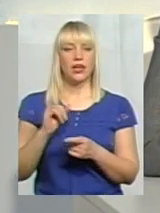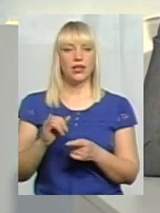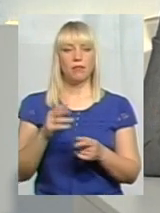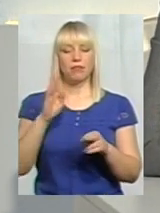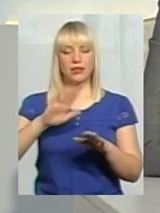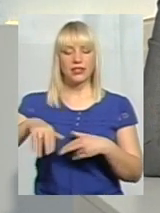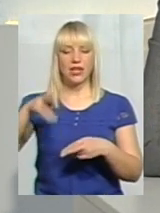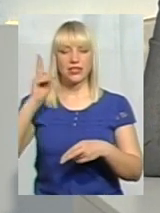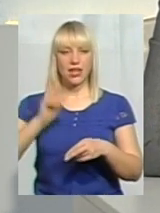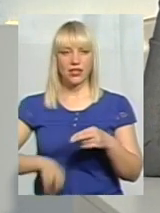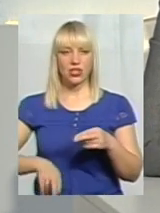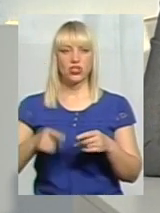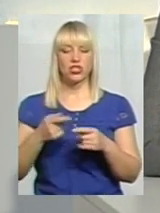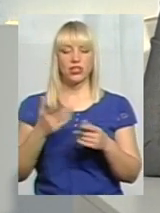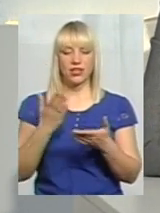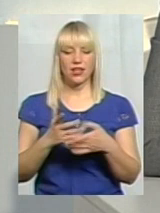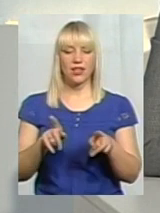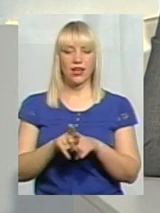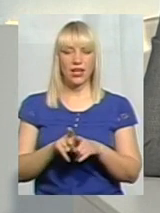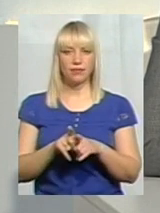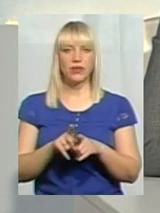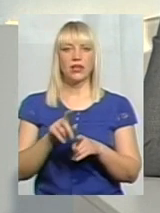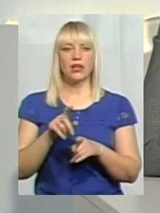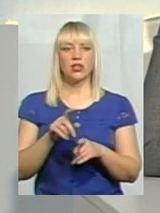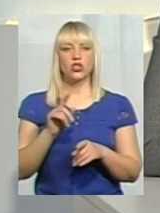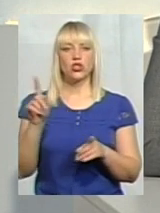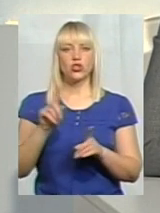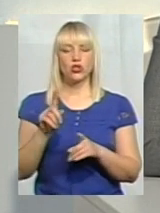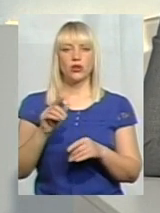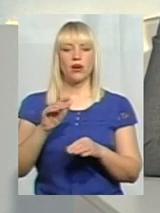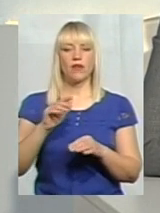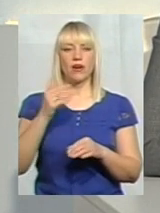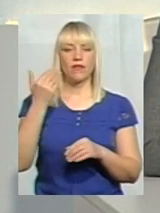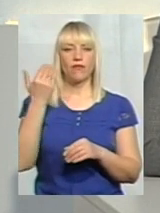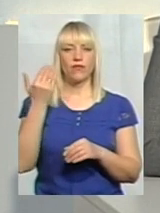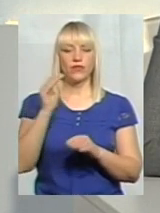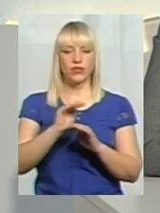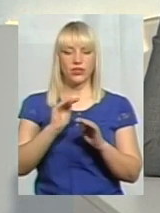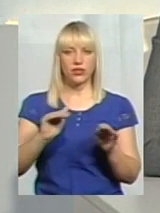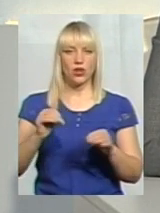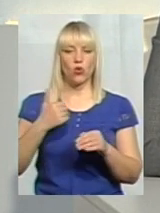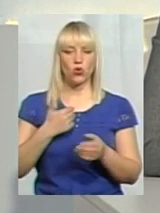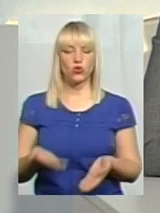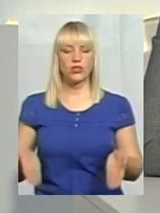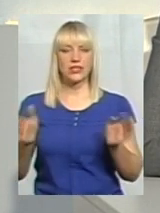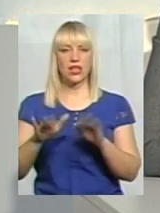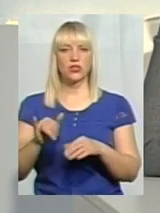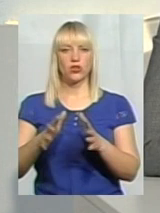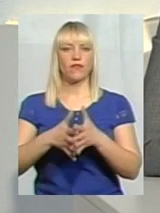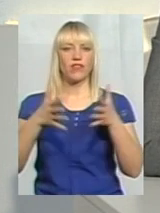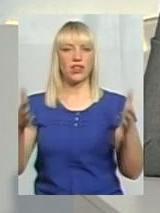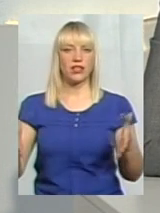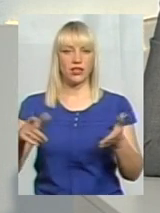тенденція не тільки у нашій області, а й по всій Україні, що вони хочуть залишатися у містах. Тим більше у великих